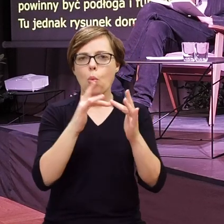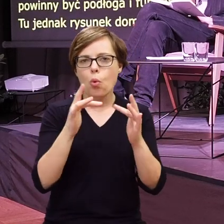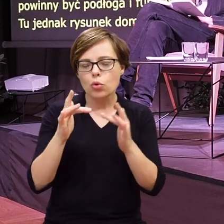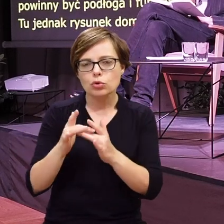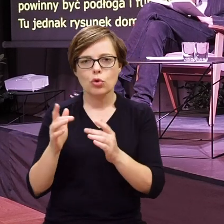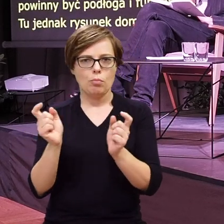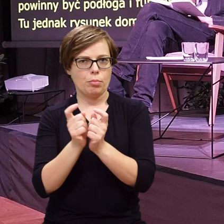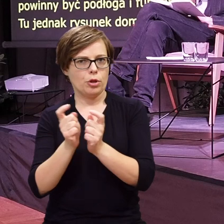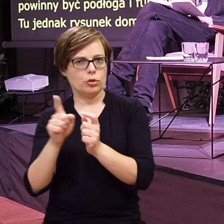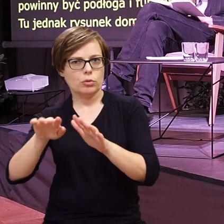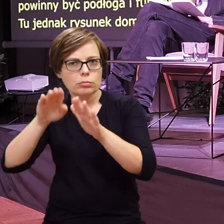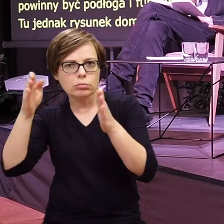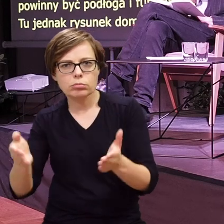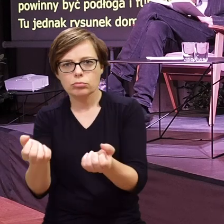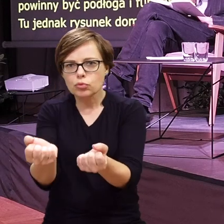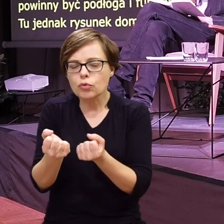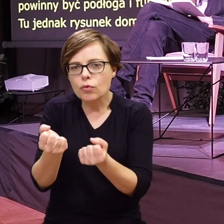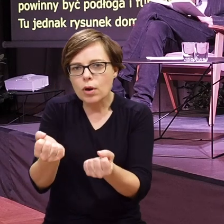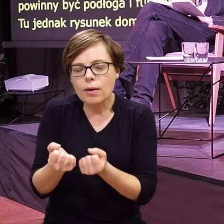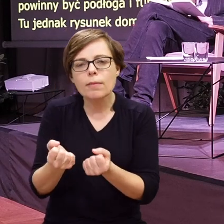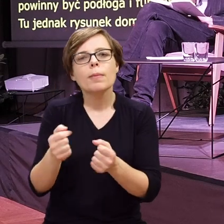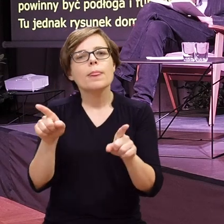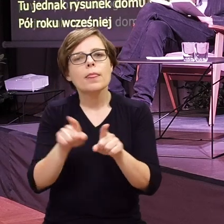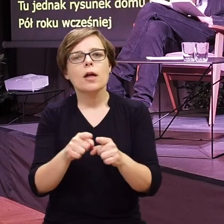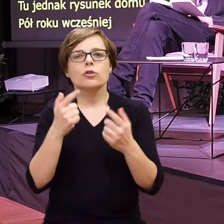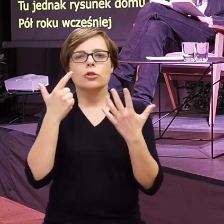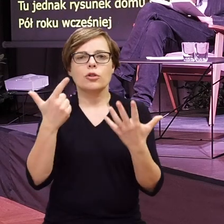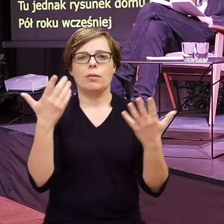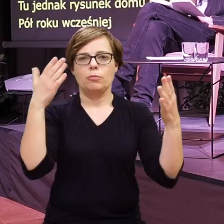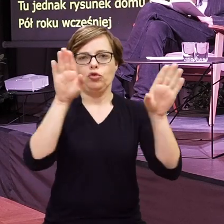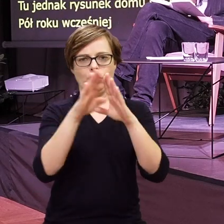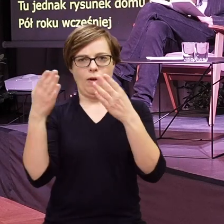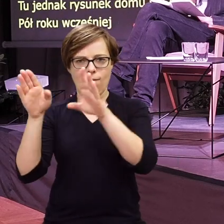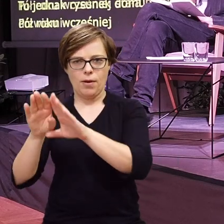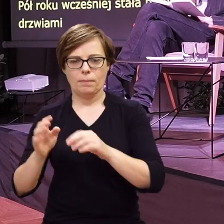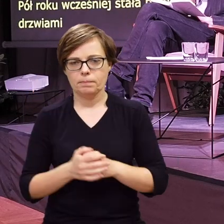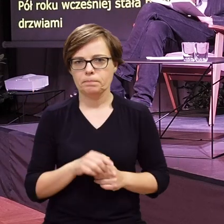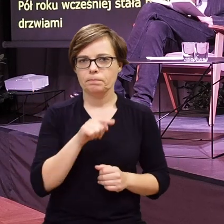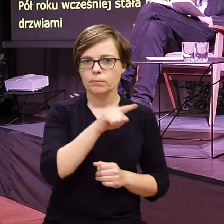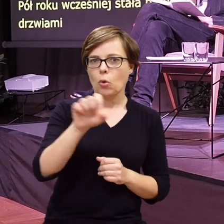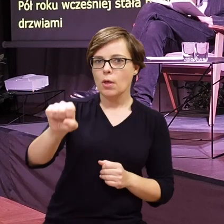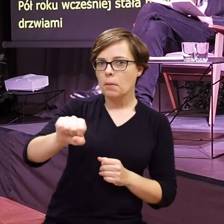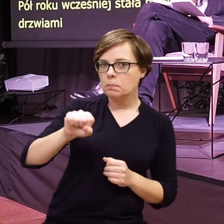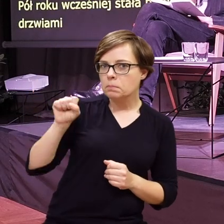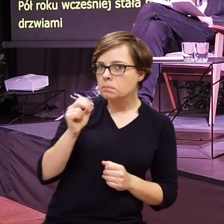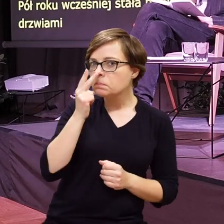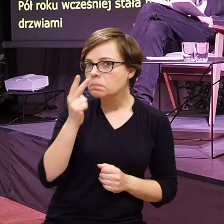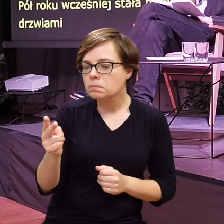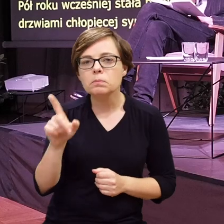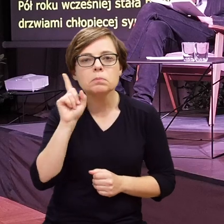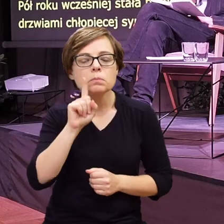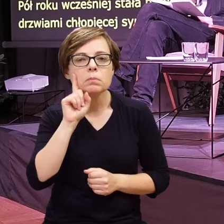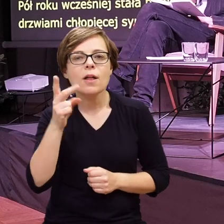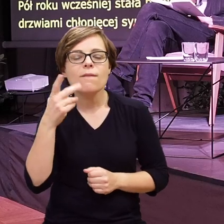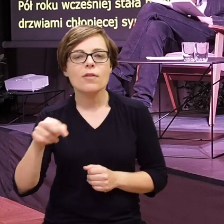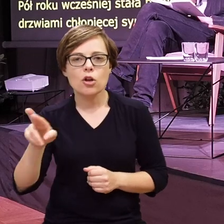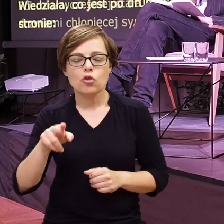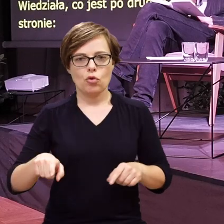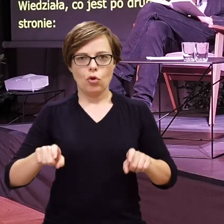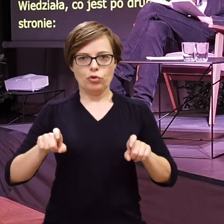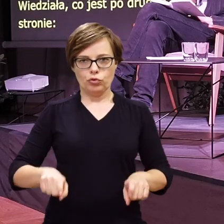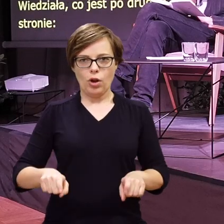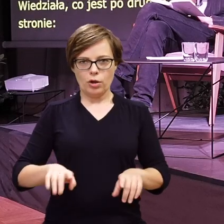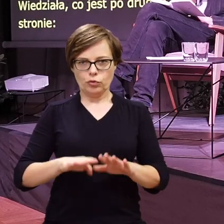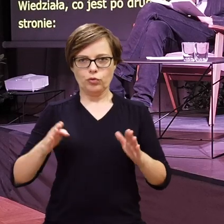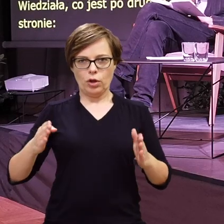obok każdego szafka nocna z szufladką i siedem pojemnych szaf. Zajrzała do środka. Wiktor siedział na